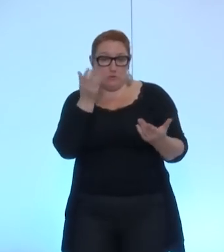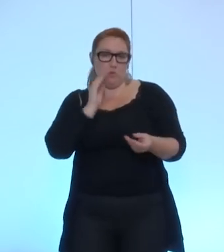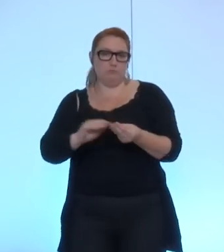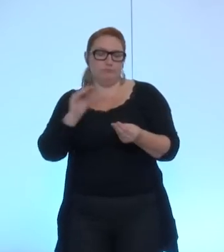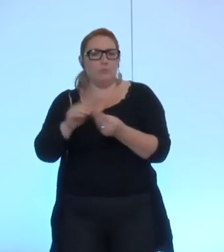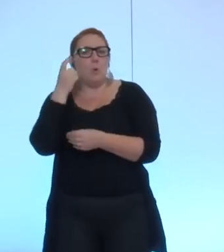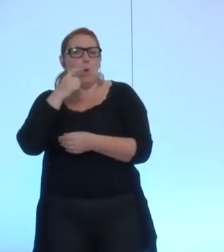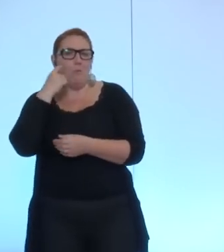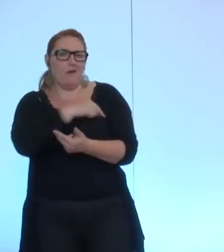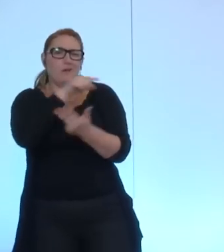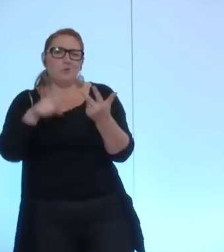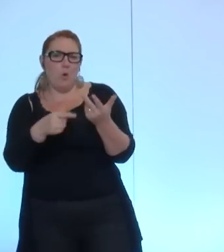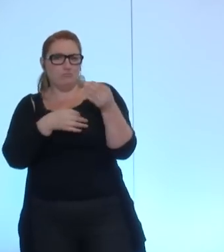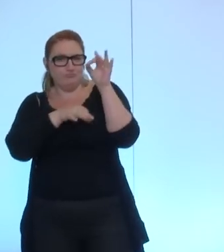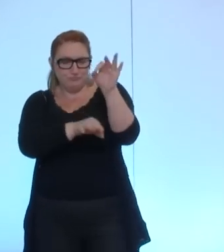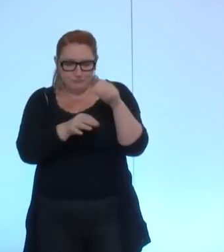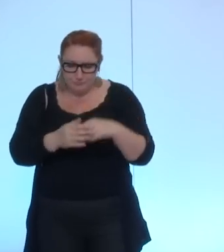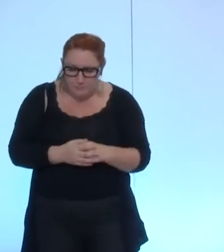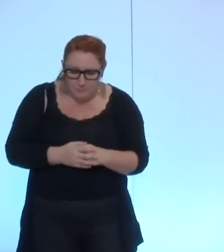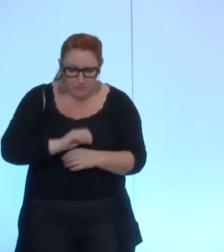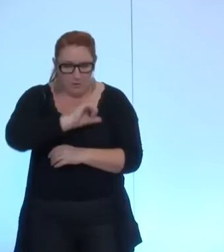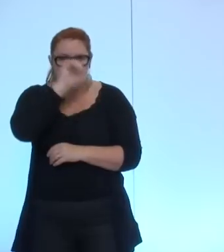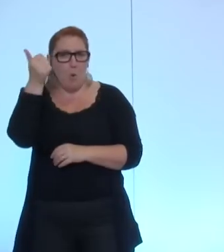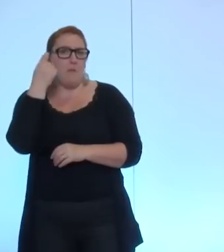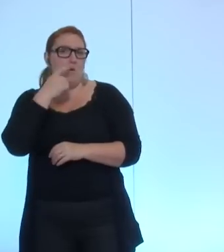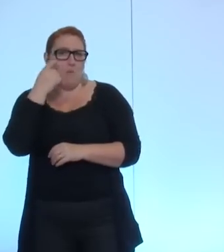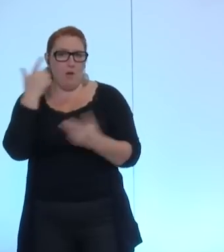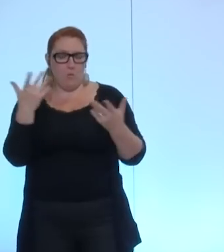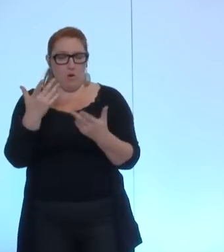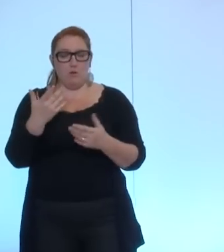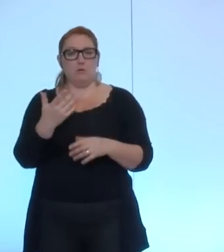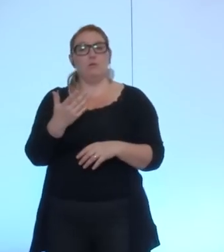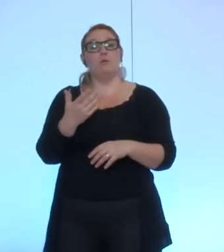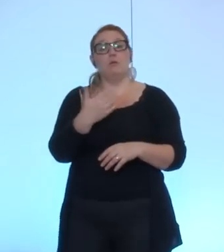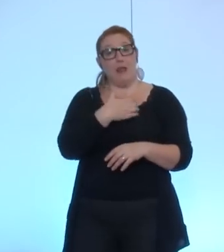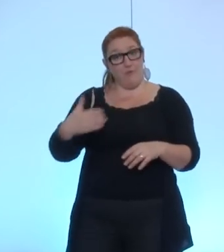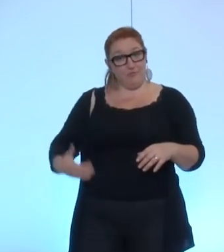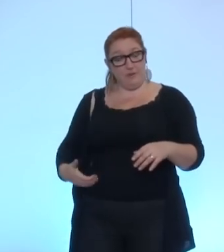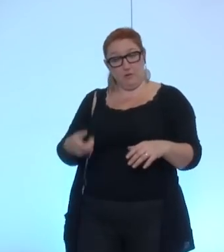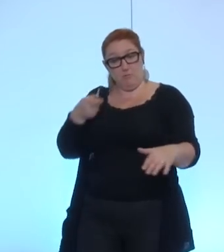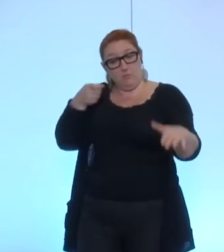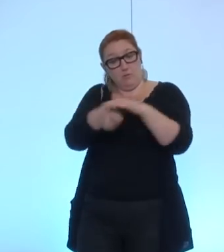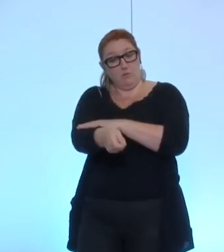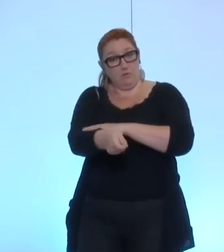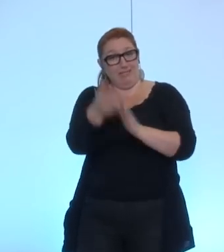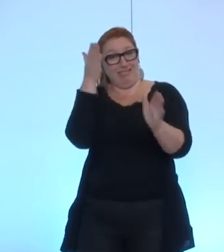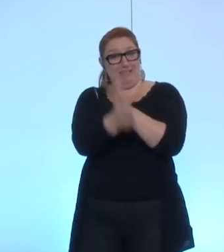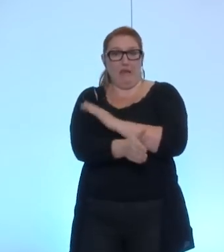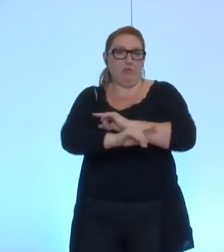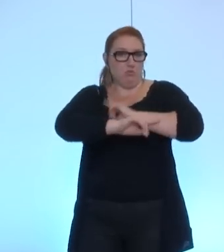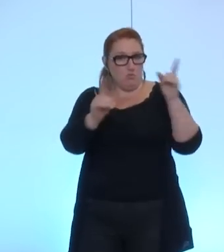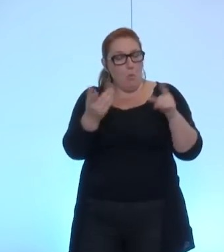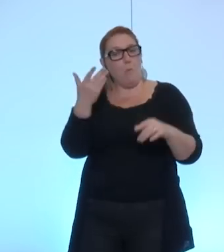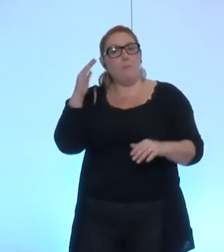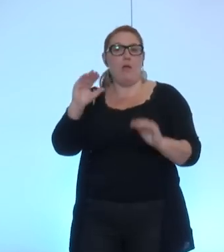La première, si la ville ne finance plus directement les pôles de compétitivité, elle contribuera quand même aux